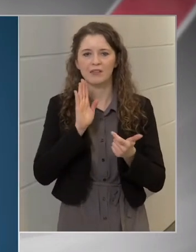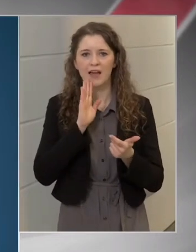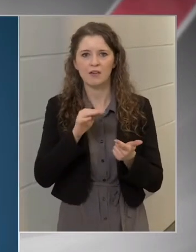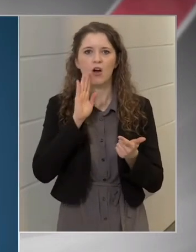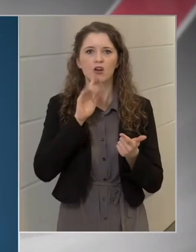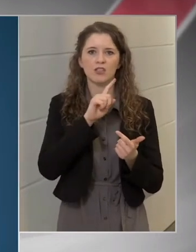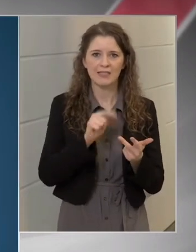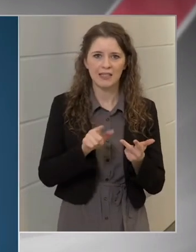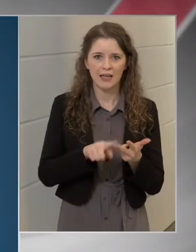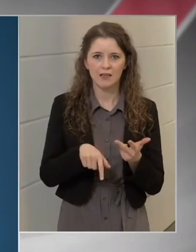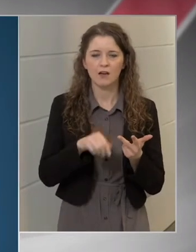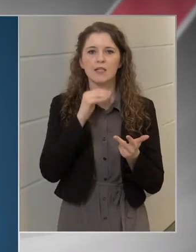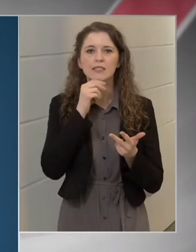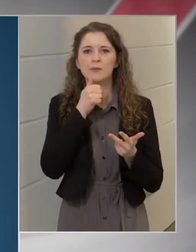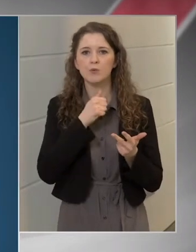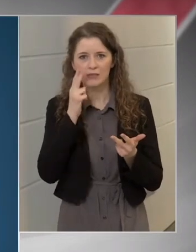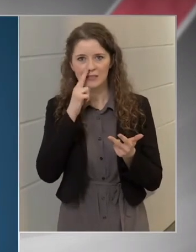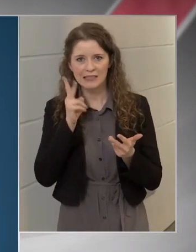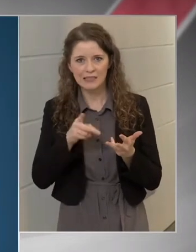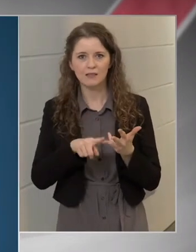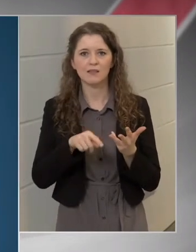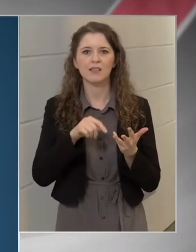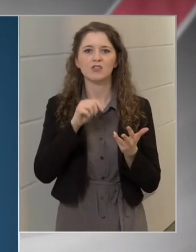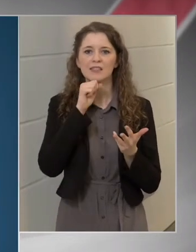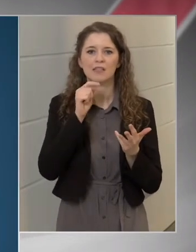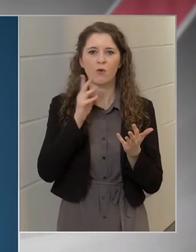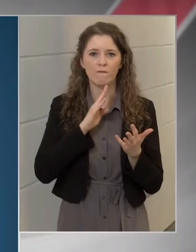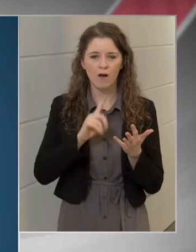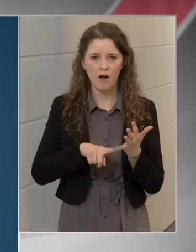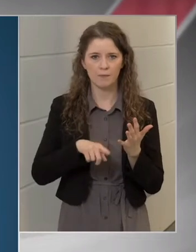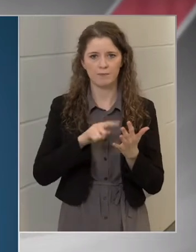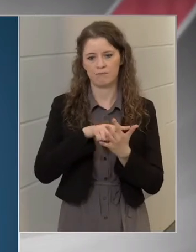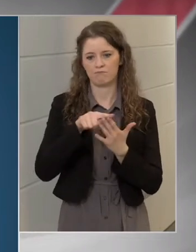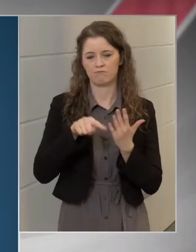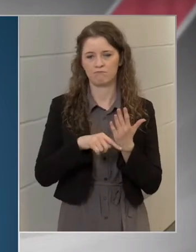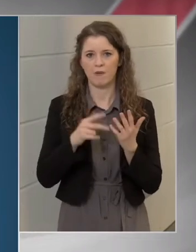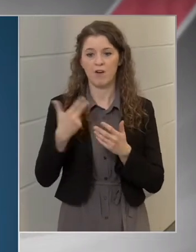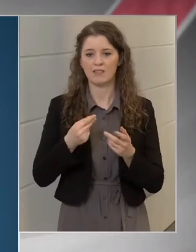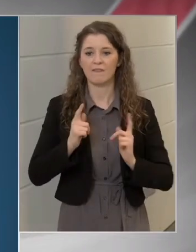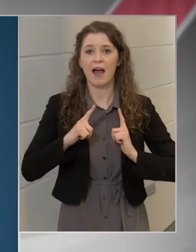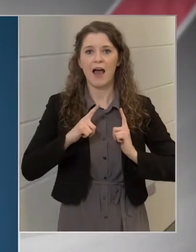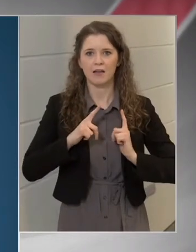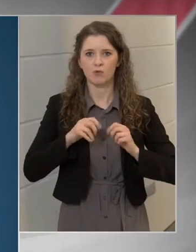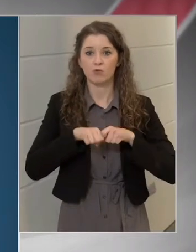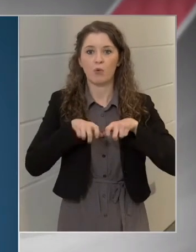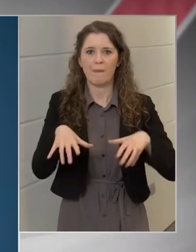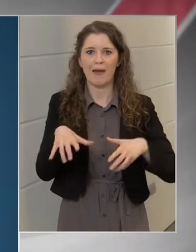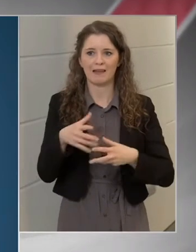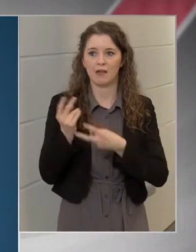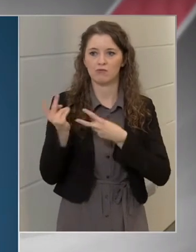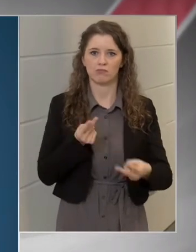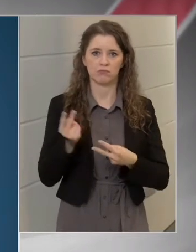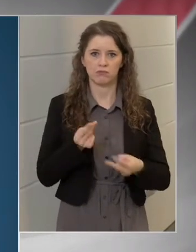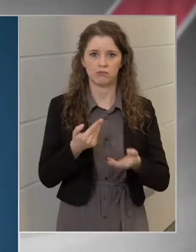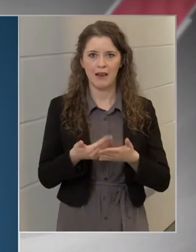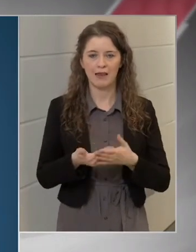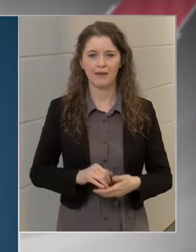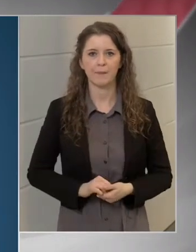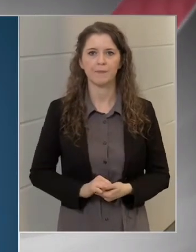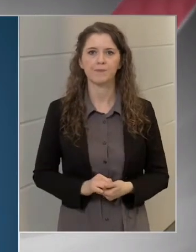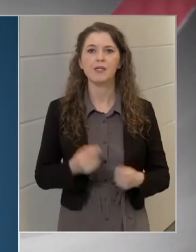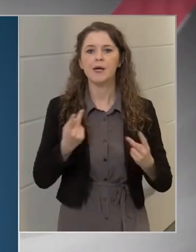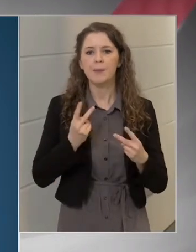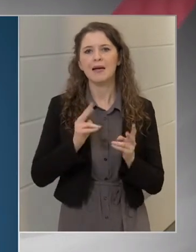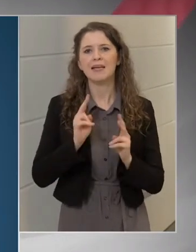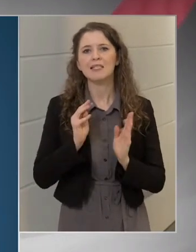AstraZeneca, Sputnik és a Sinopharm vakcináit. Természetesen ezeknek még át kell